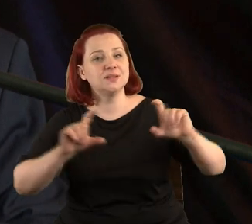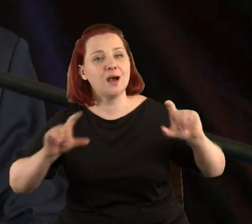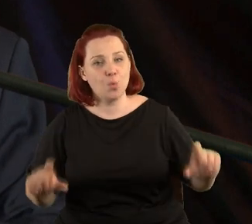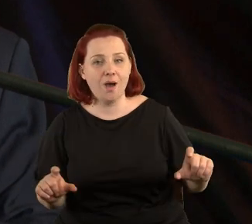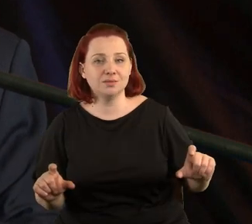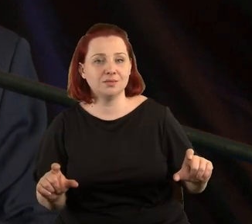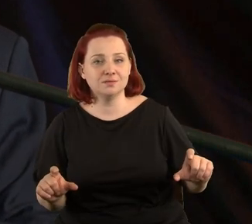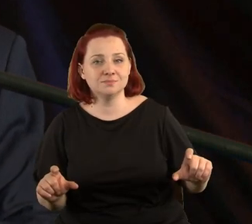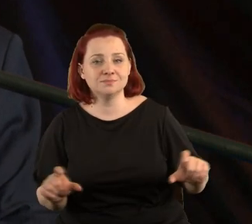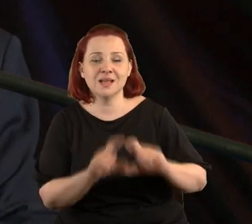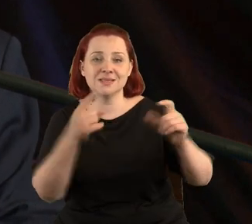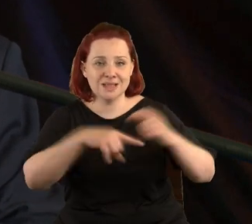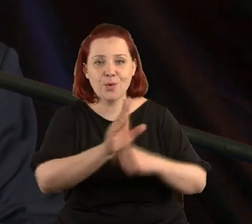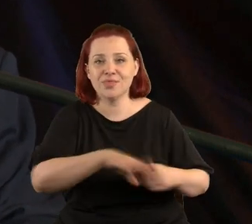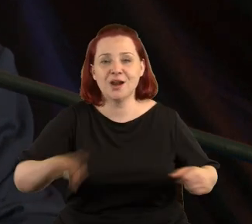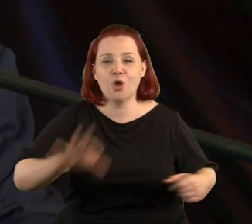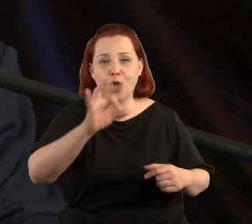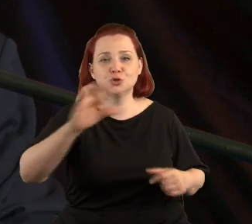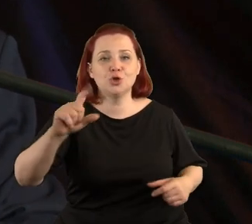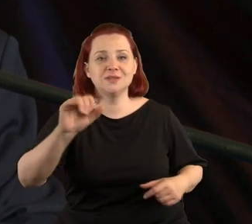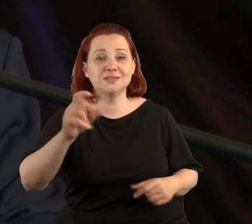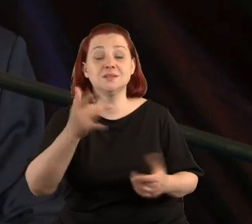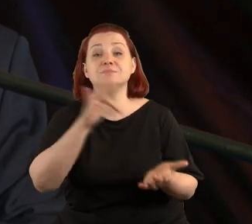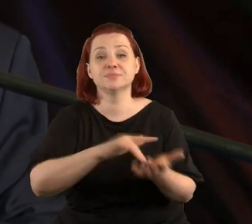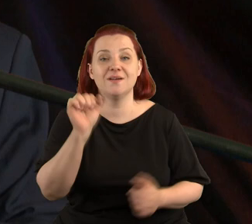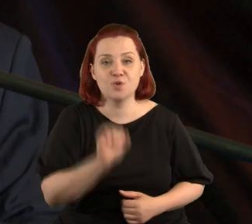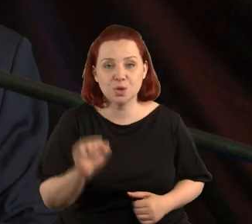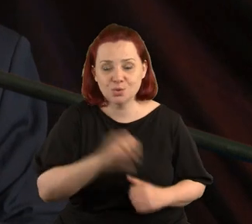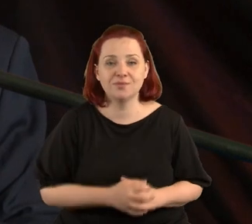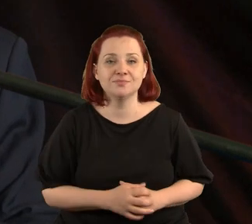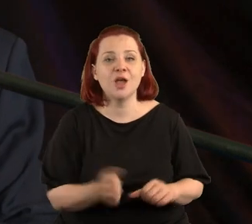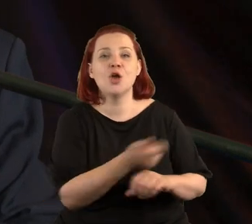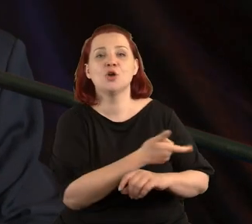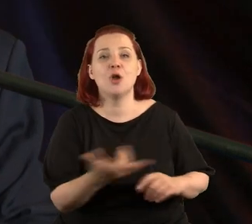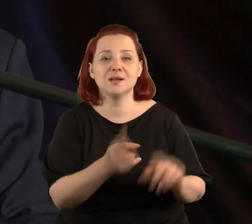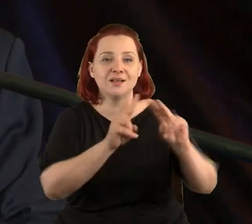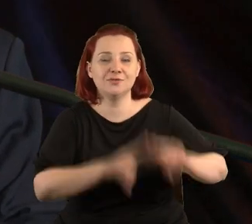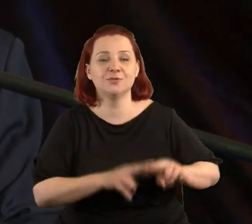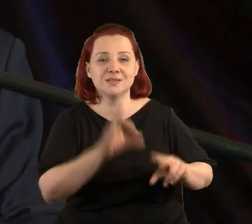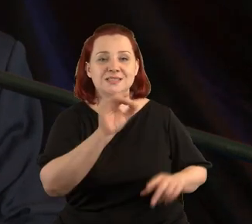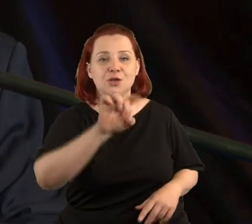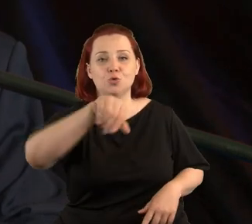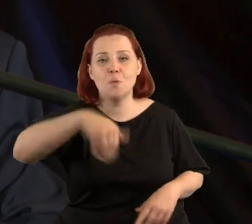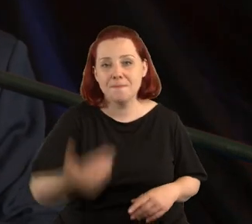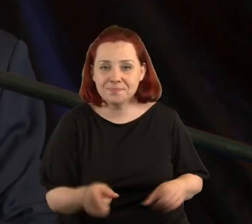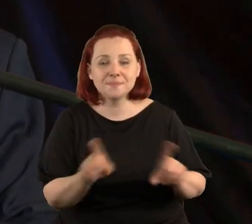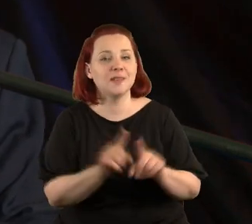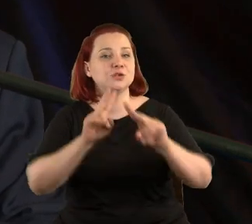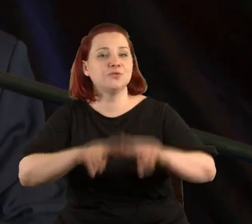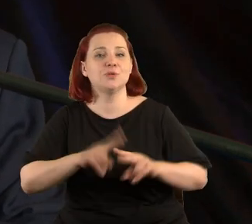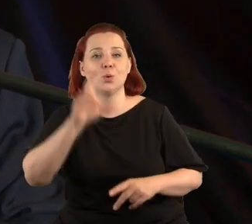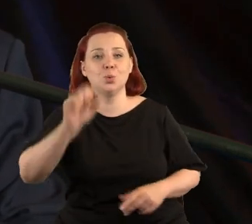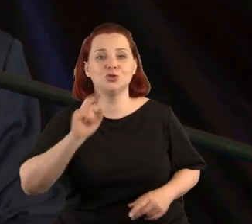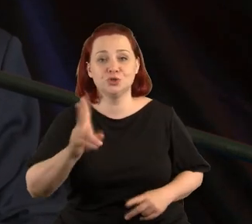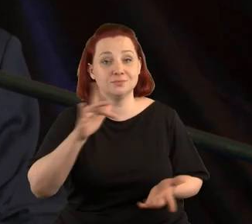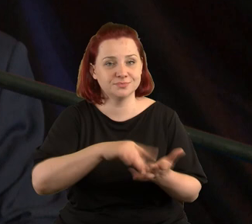w Zakładzie Narodowym Ossolińskich we Wrocławiu, kolekcji Fundacji Signum i Fundacji Kulczyk w